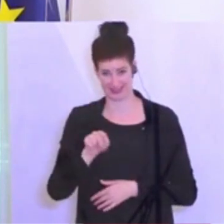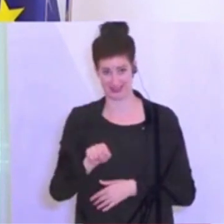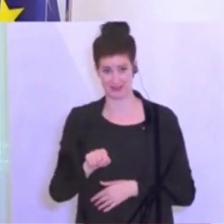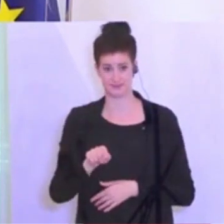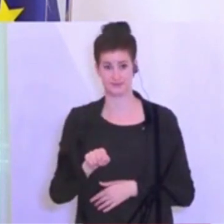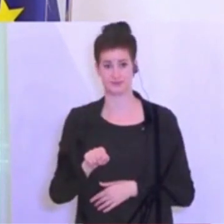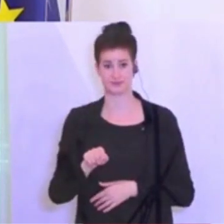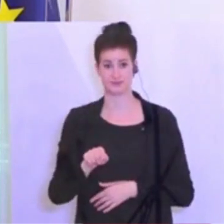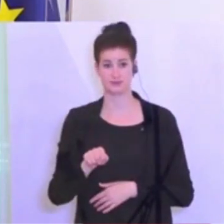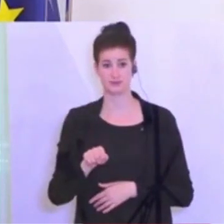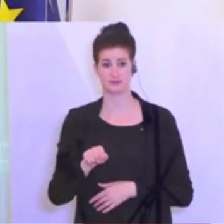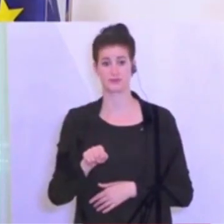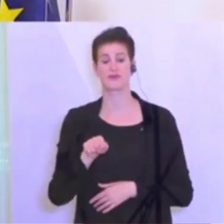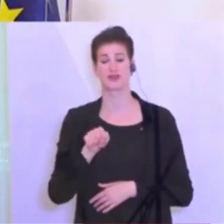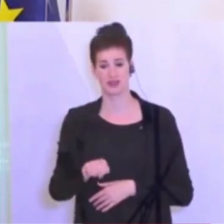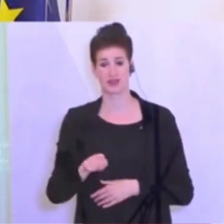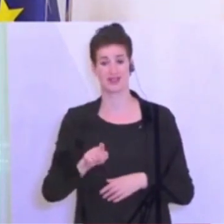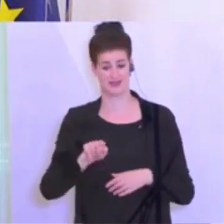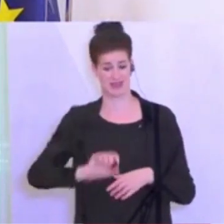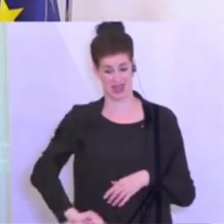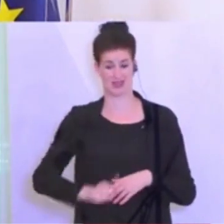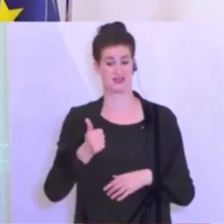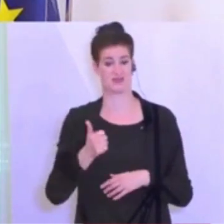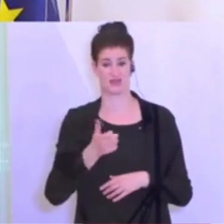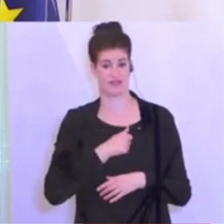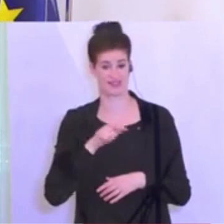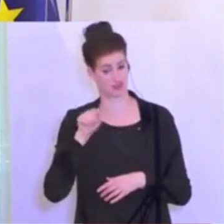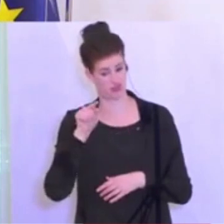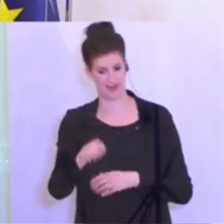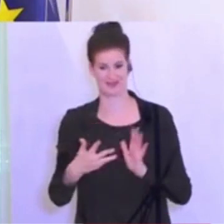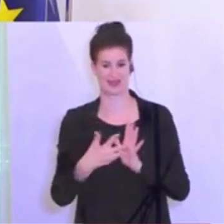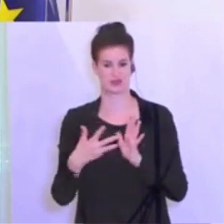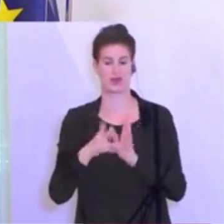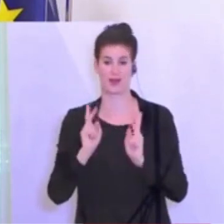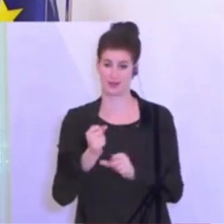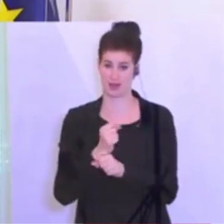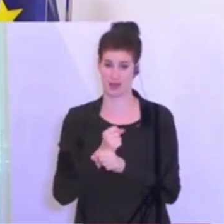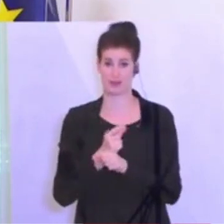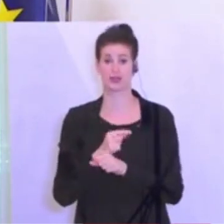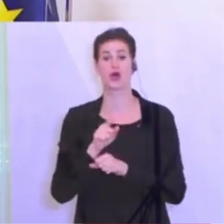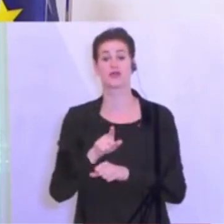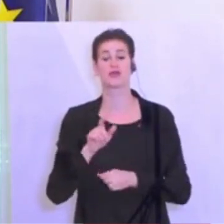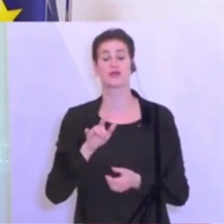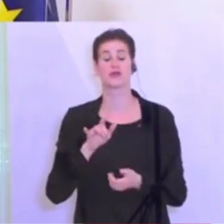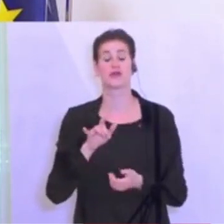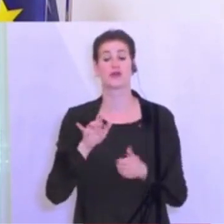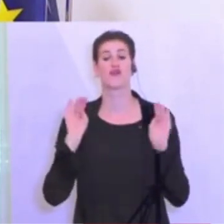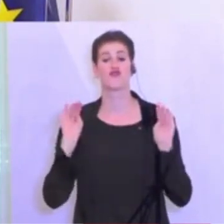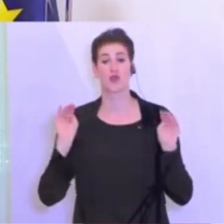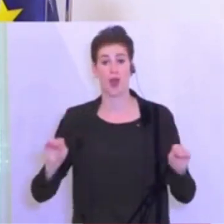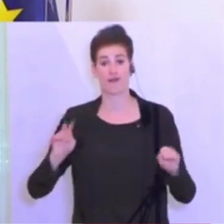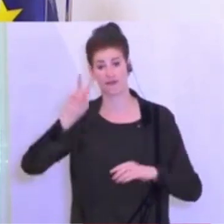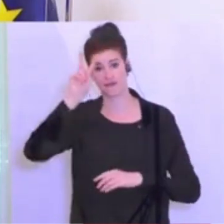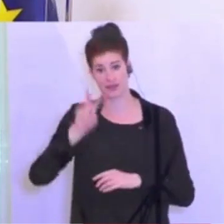Kapazitäten geschaffen hat, dass Testungen stattfinden können, sowohl bei der Wiedereinreise oder der Einreise nach